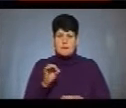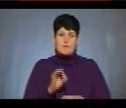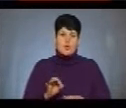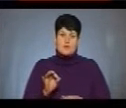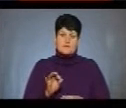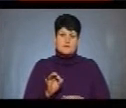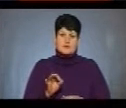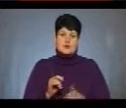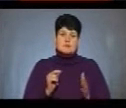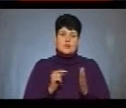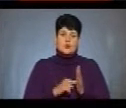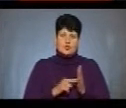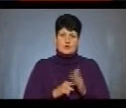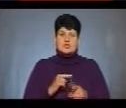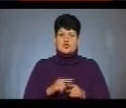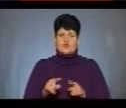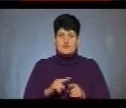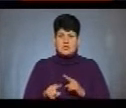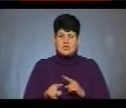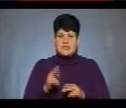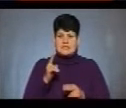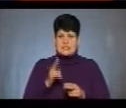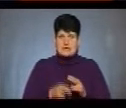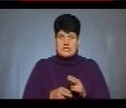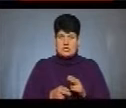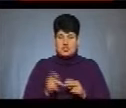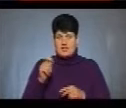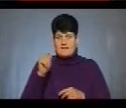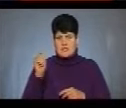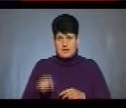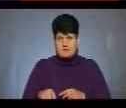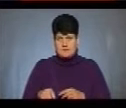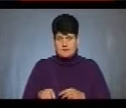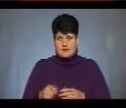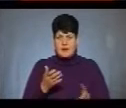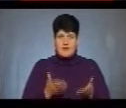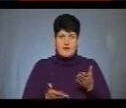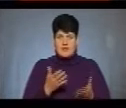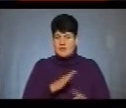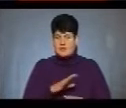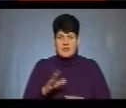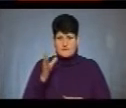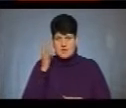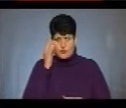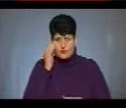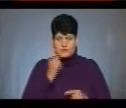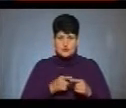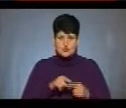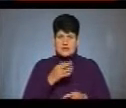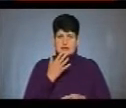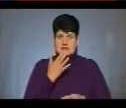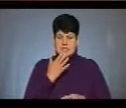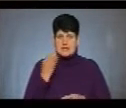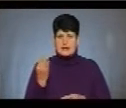метою швидшого закінчення війни, але не враховуючи при цьому національних